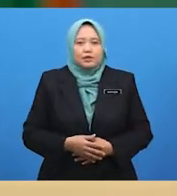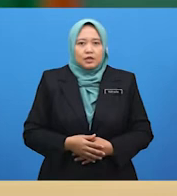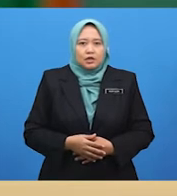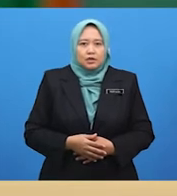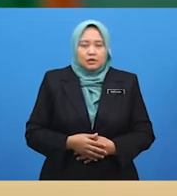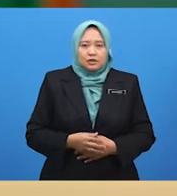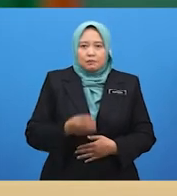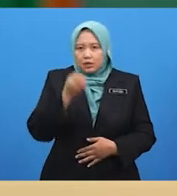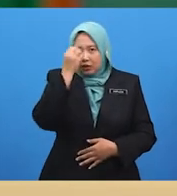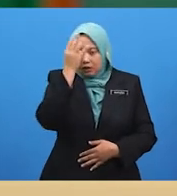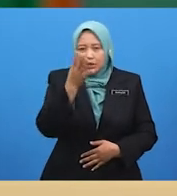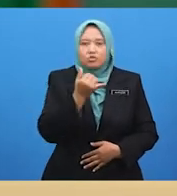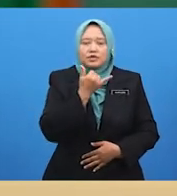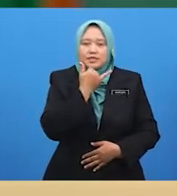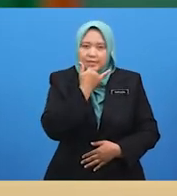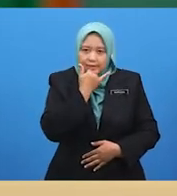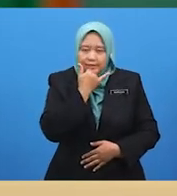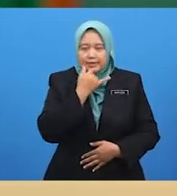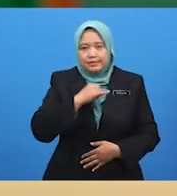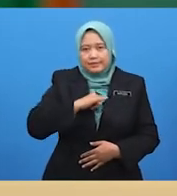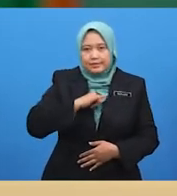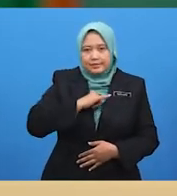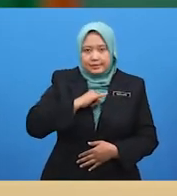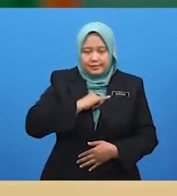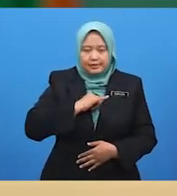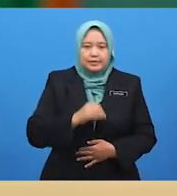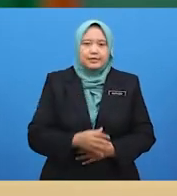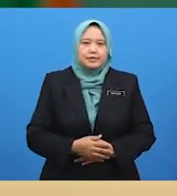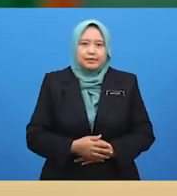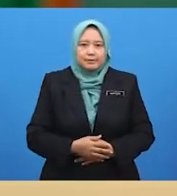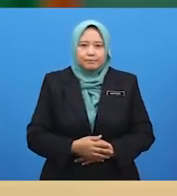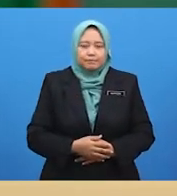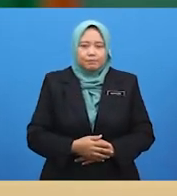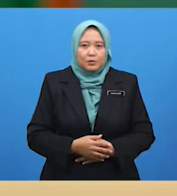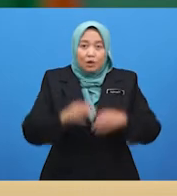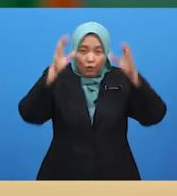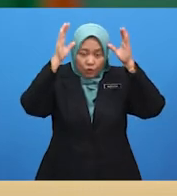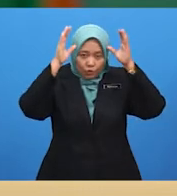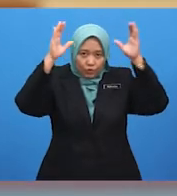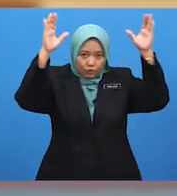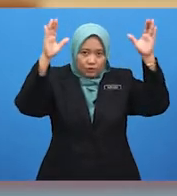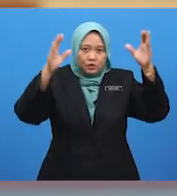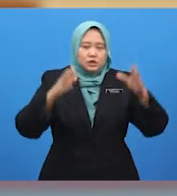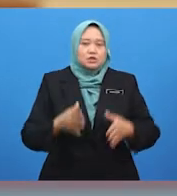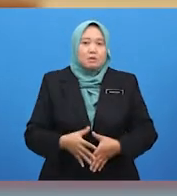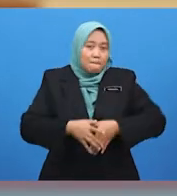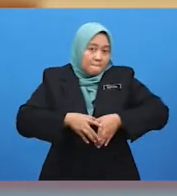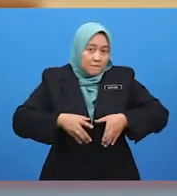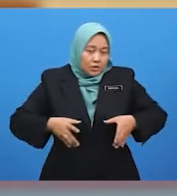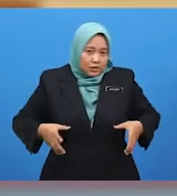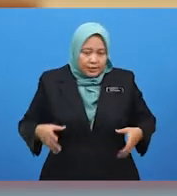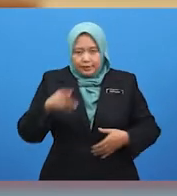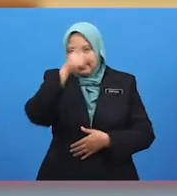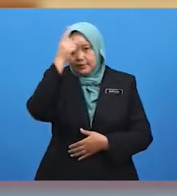kepada rakan kamu sang rusak yang bertindah berani kerana benar. Baik, murid-murid.